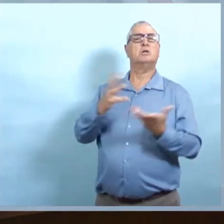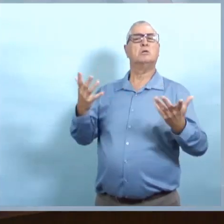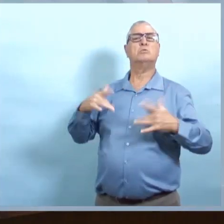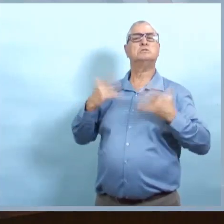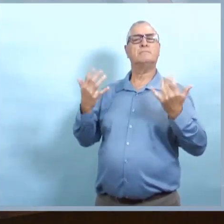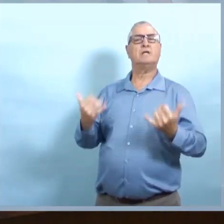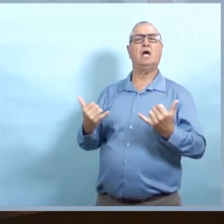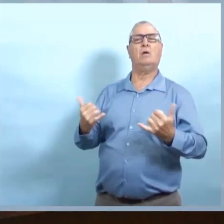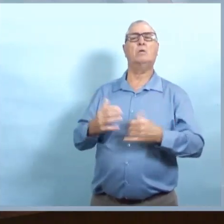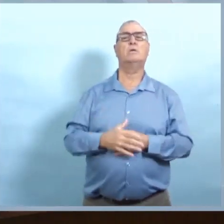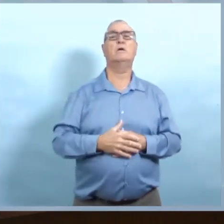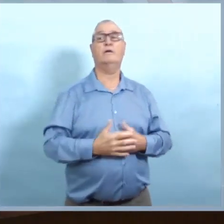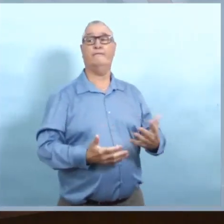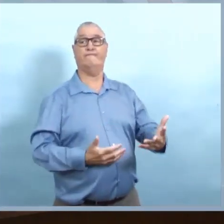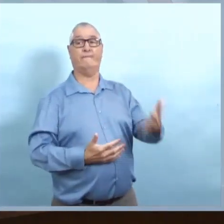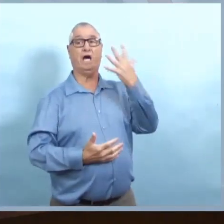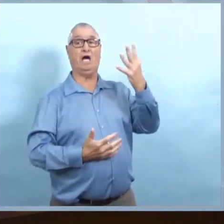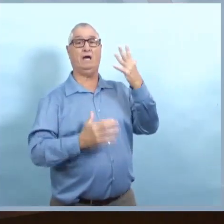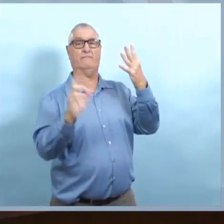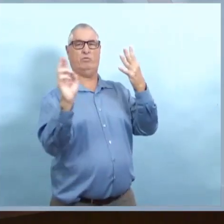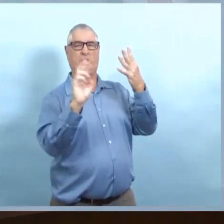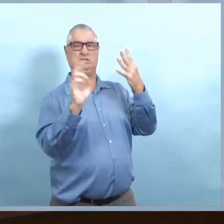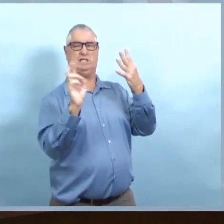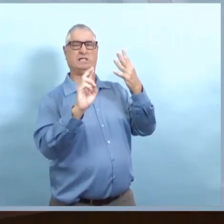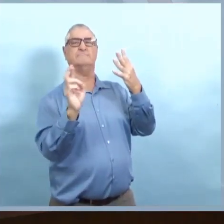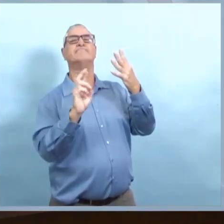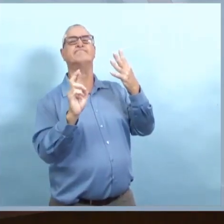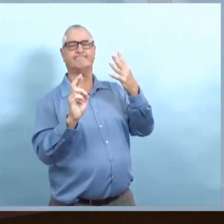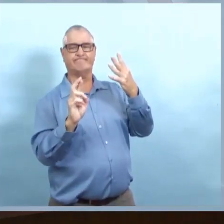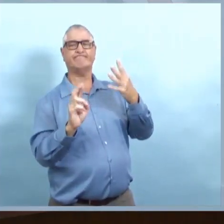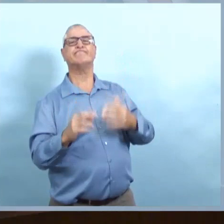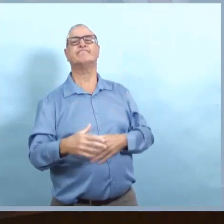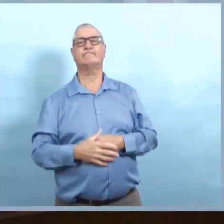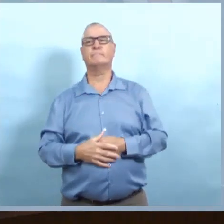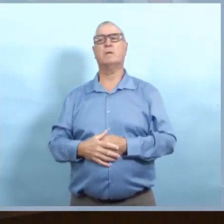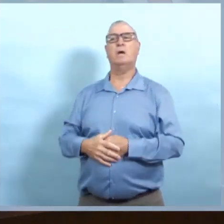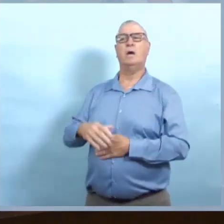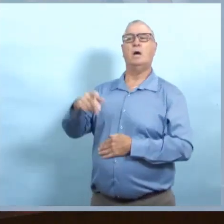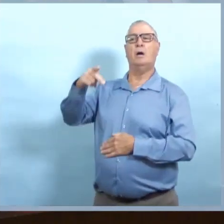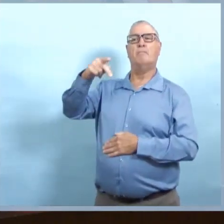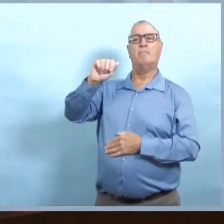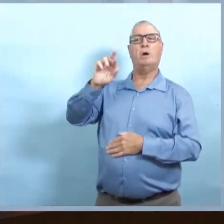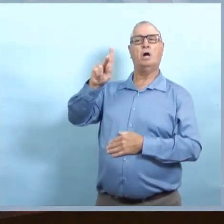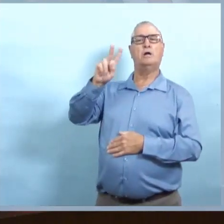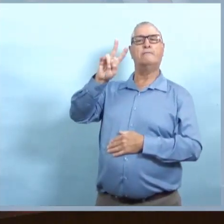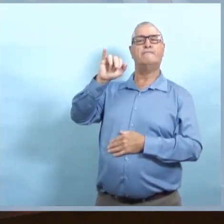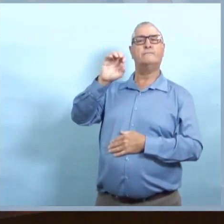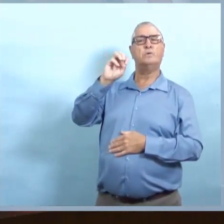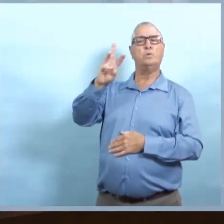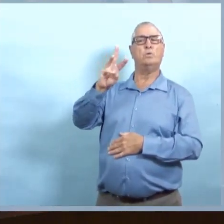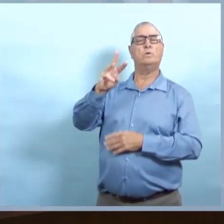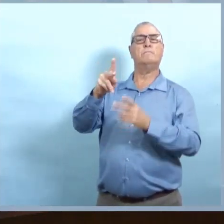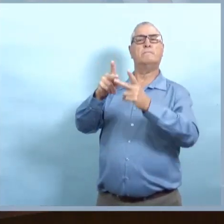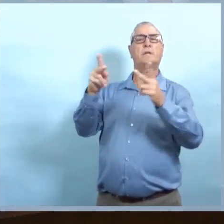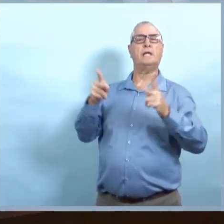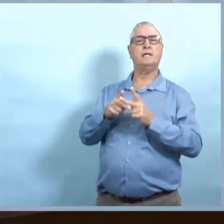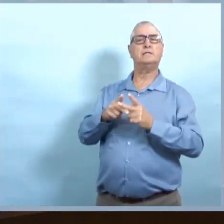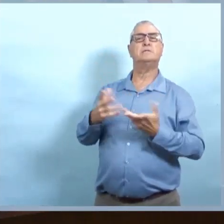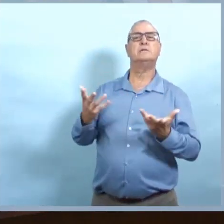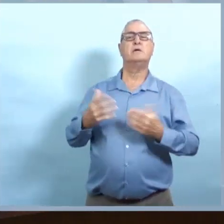où sommes-nous rendus au foyer du Heritage en termes du nombre de patients infectés? Il y a cinq ans infectés,